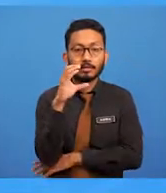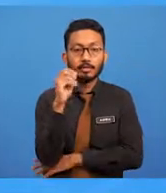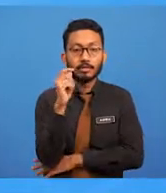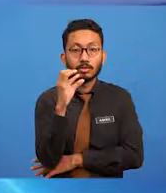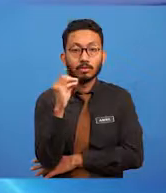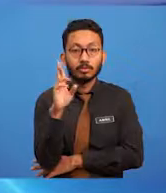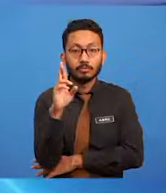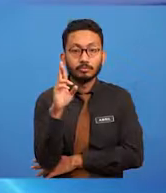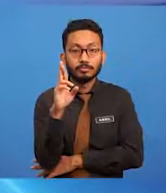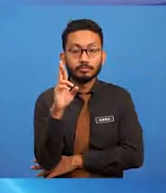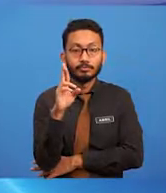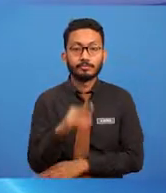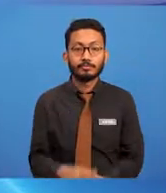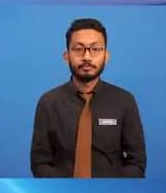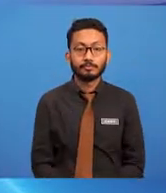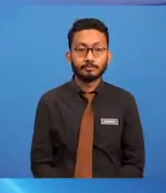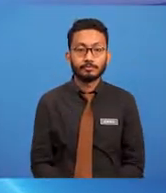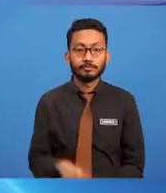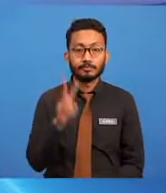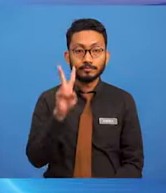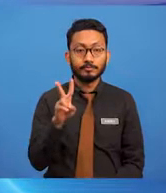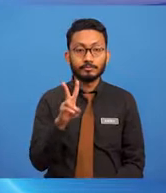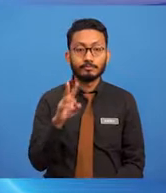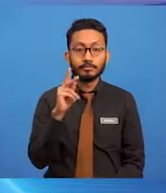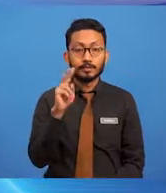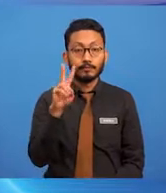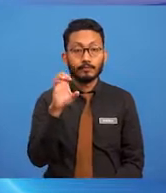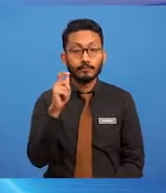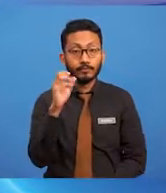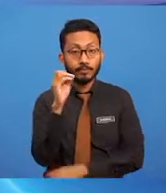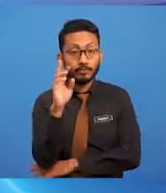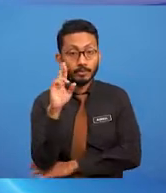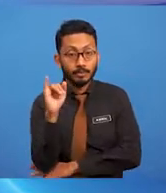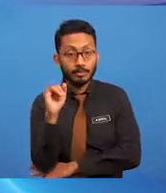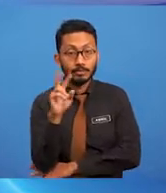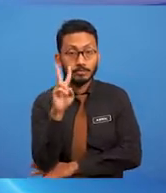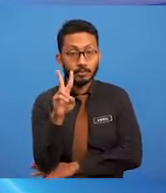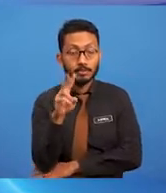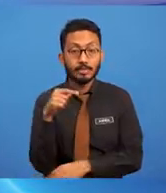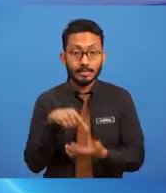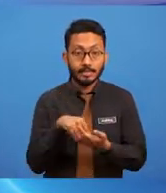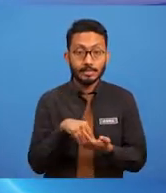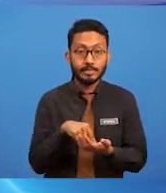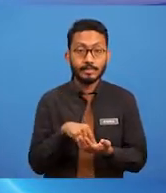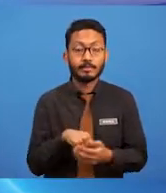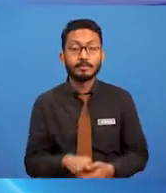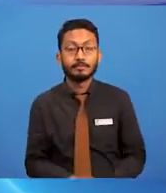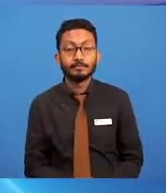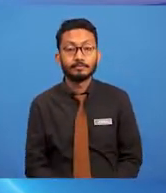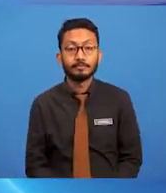Vector ini akan menentukan rupa bentuk sesebuah image